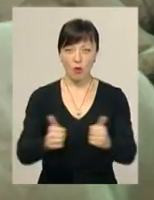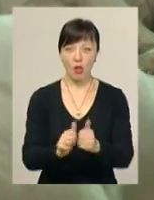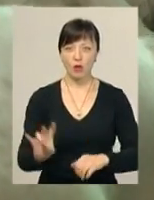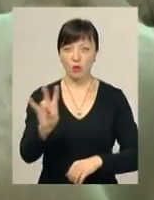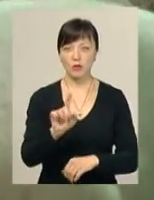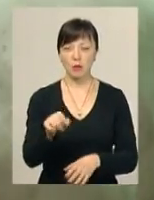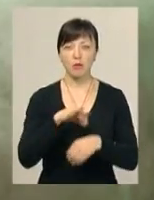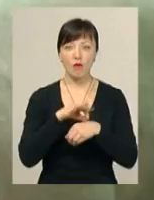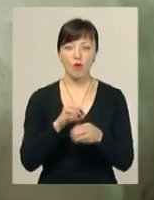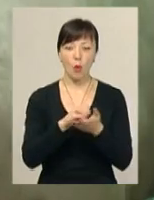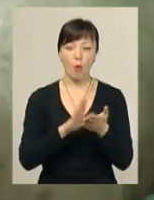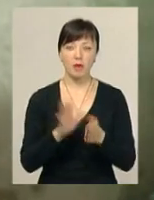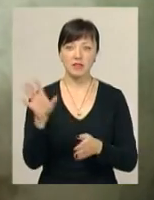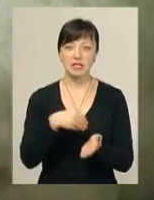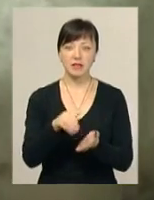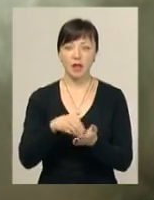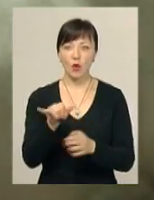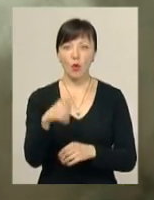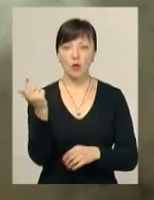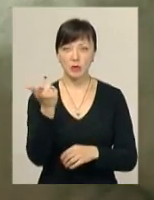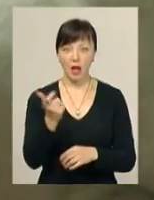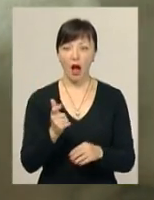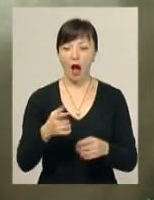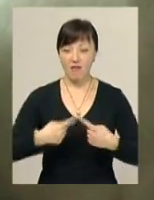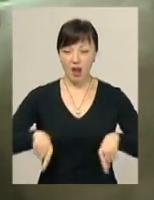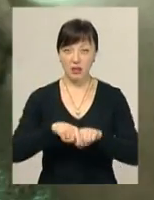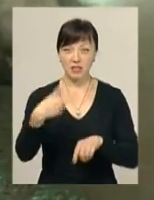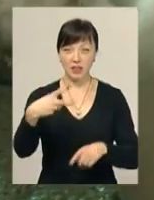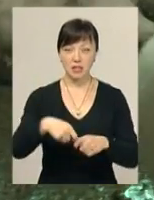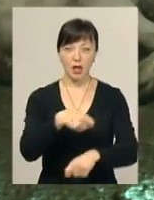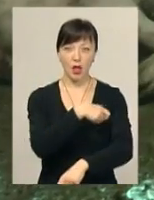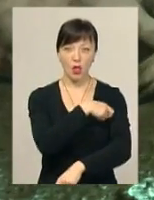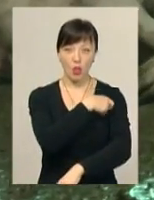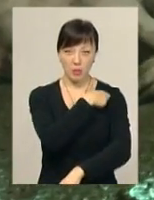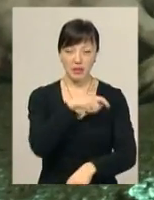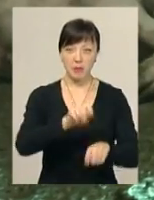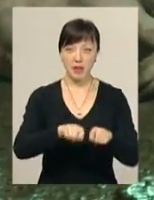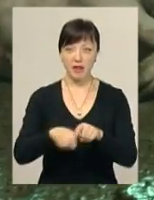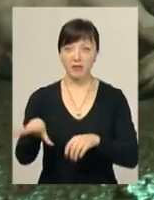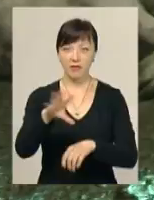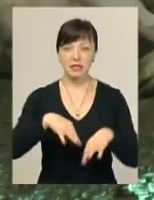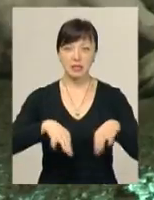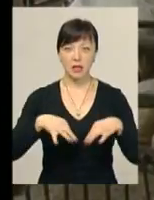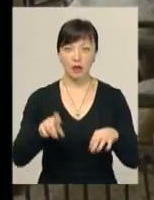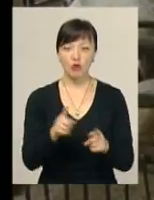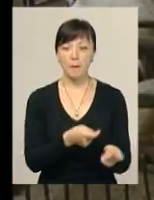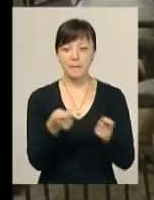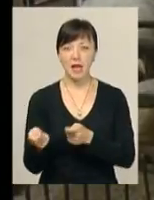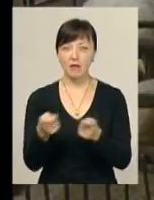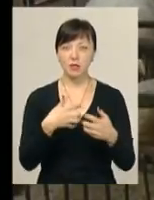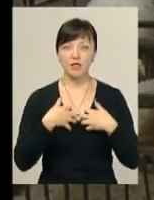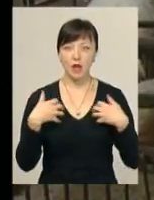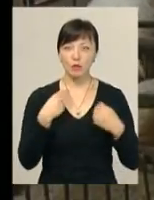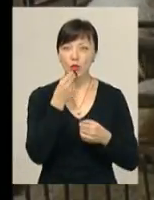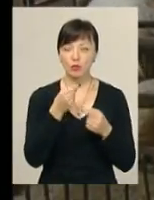Там проводять облік усіх свиней у господарствах. А у радіусі 20 кілометрів перевіряють увесь транспорт, що перевозить тварин та